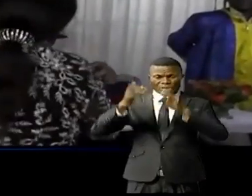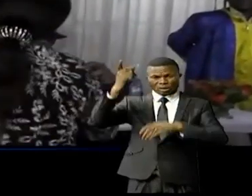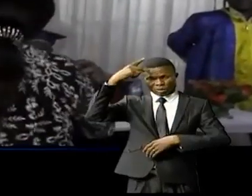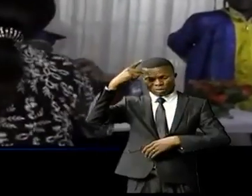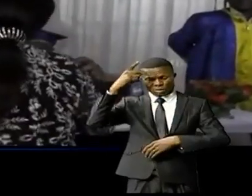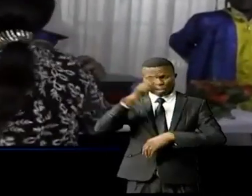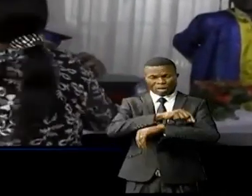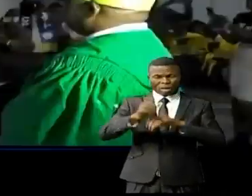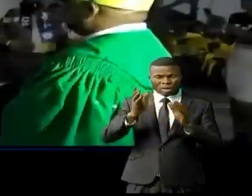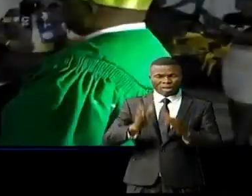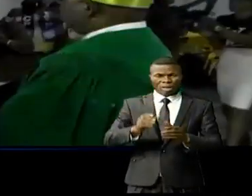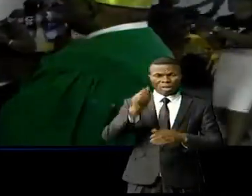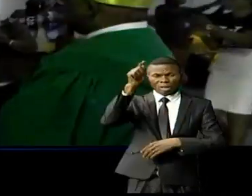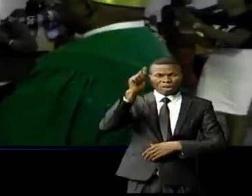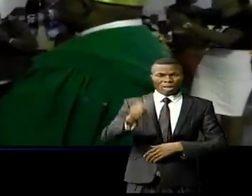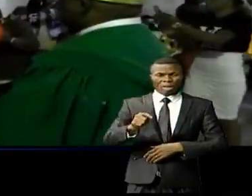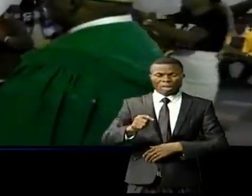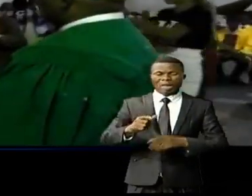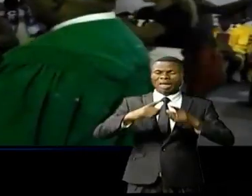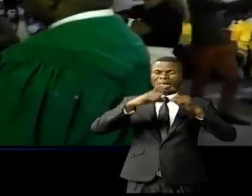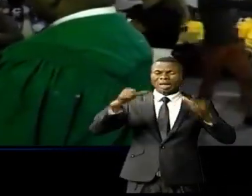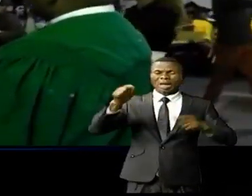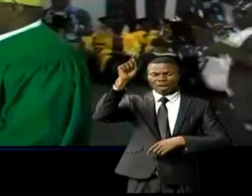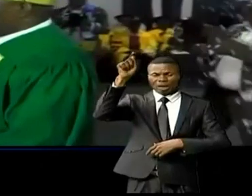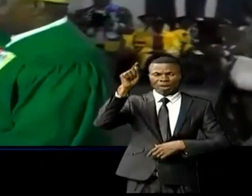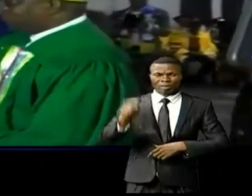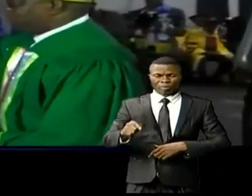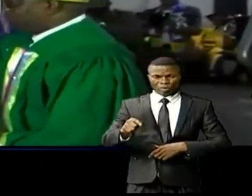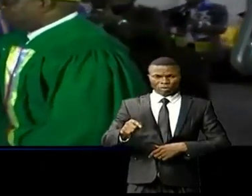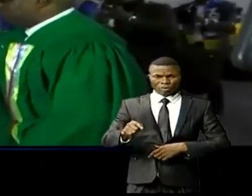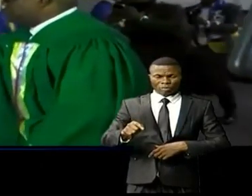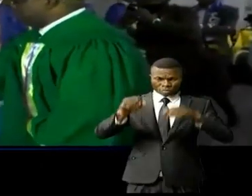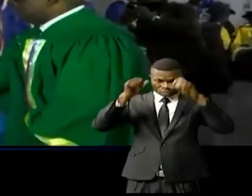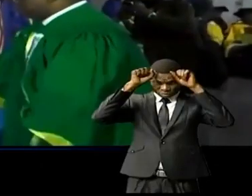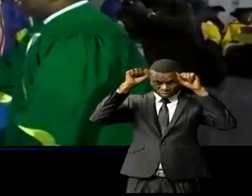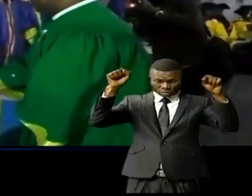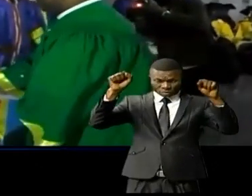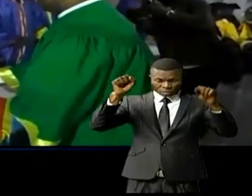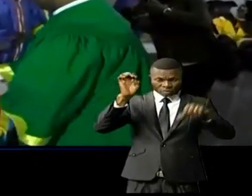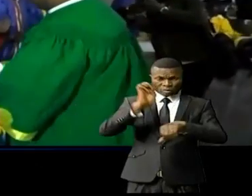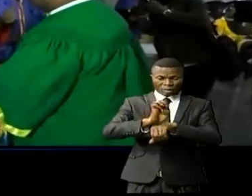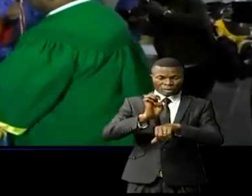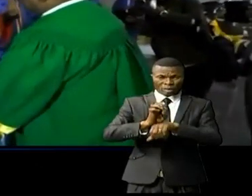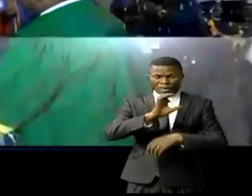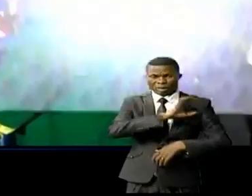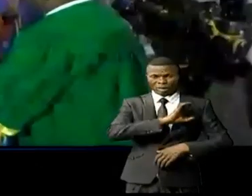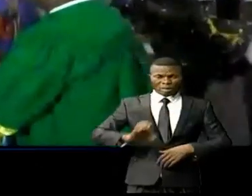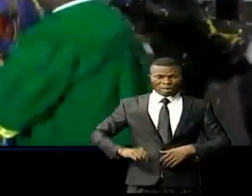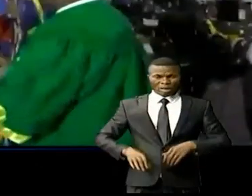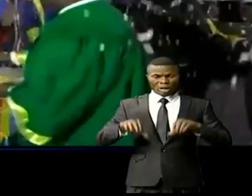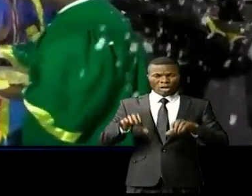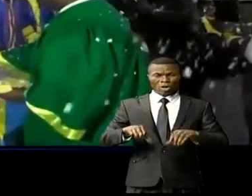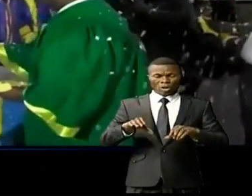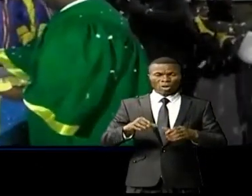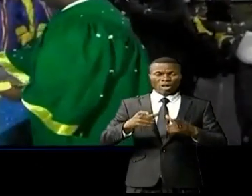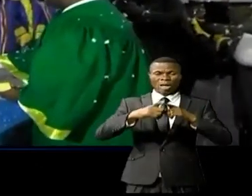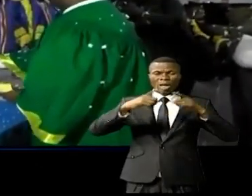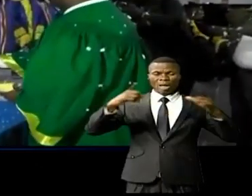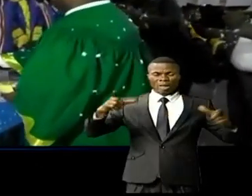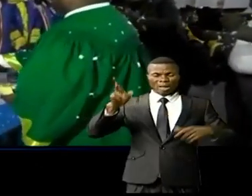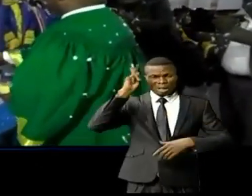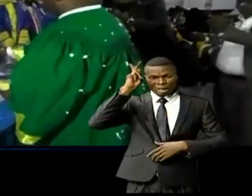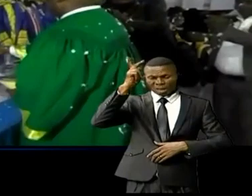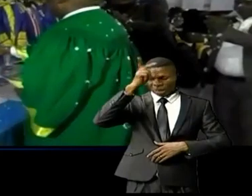a obtenu la mention « Grande distinction ». Il s'agit du président de l'église du Christ au Congo, S.E.C. dans le Grand Katanga, l'honorable